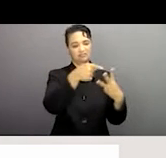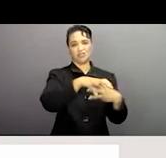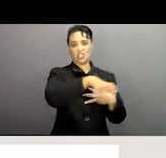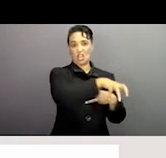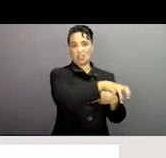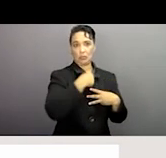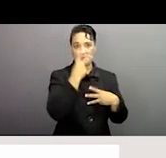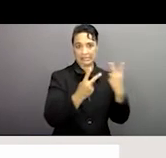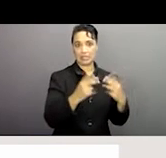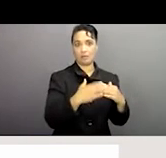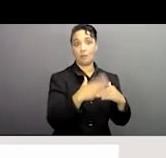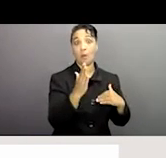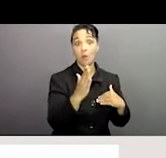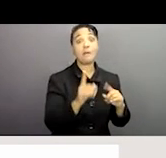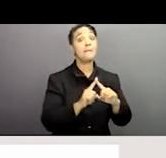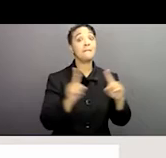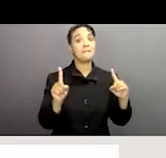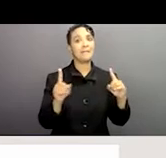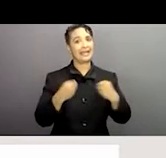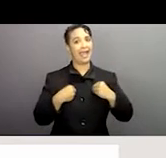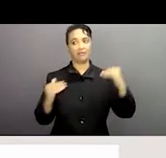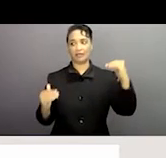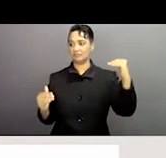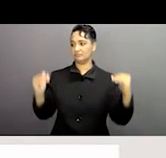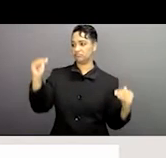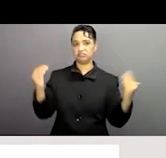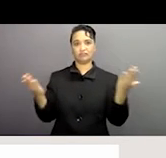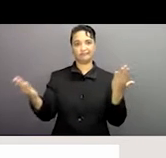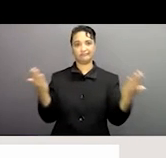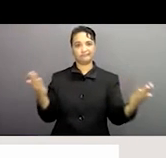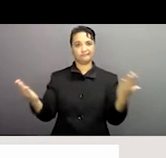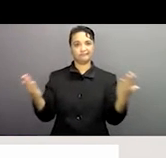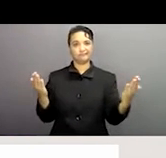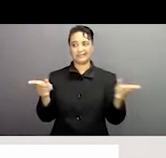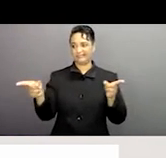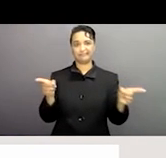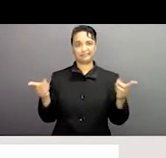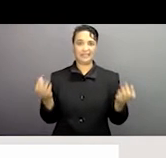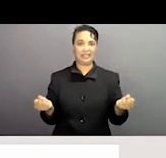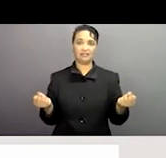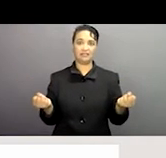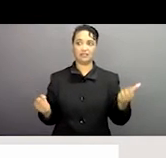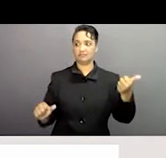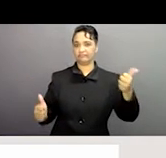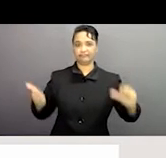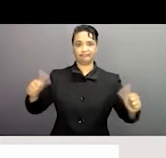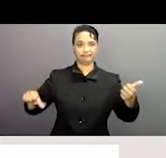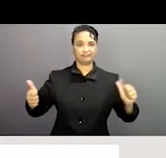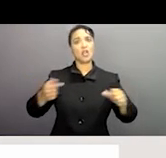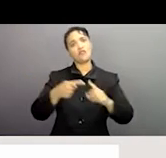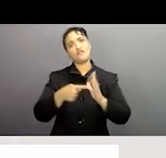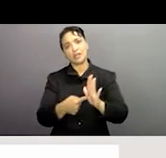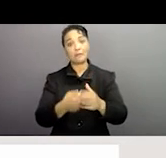pays. Tout ceci a donné naissance à créer à, autrement dit, ceux ou ces